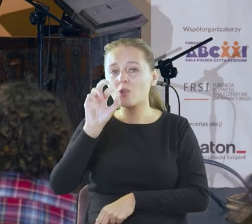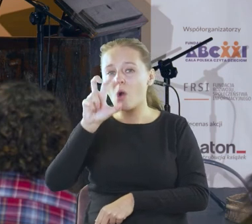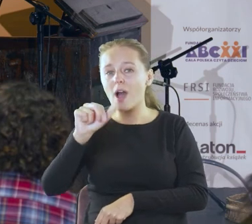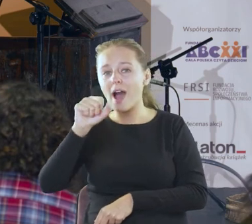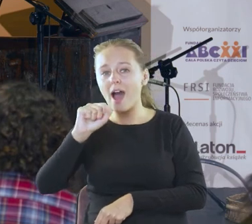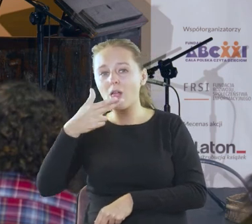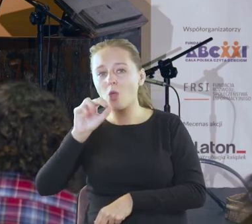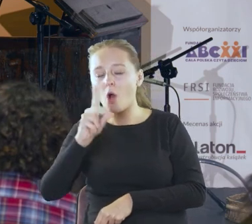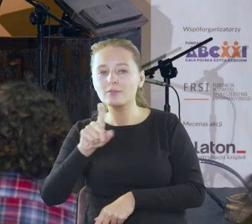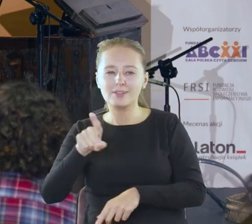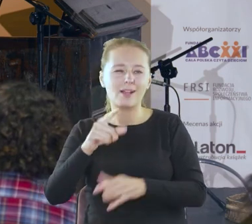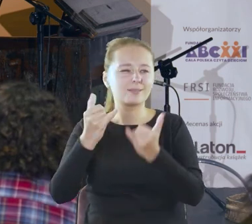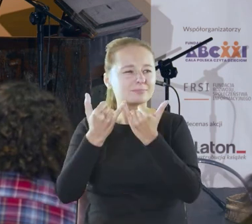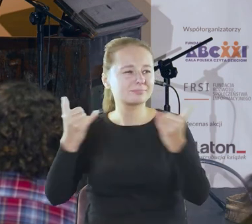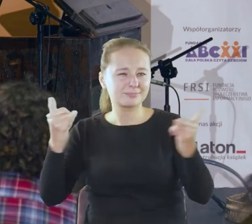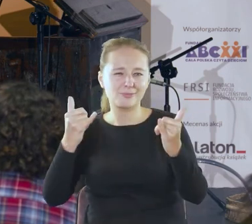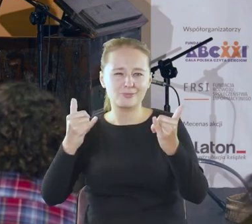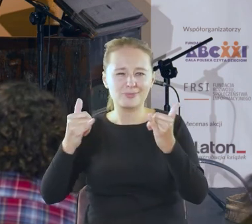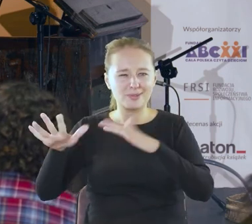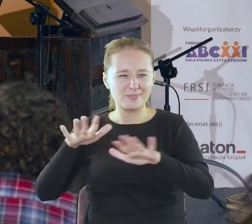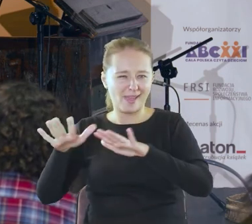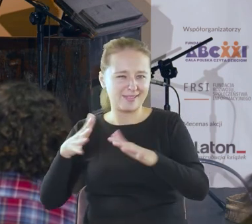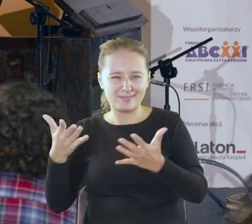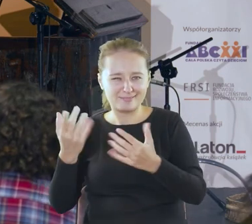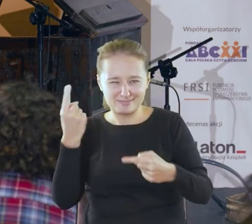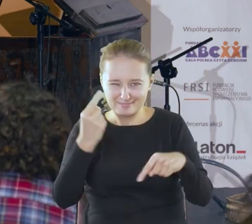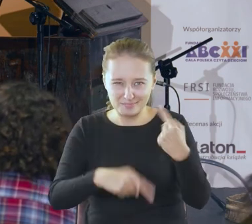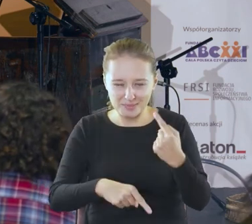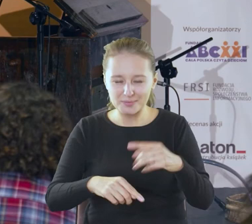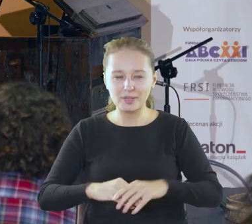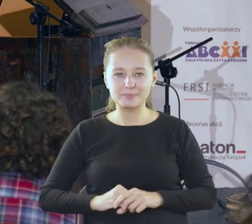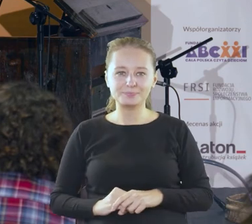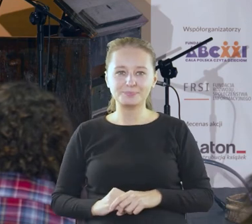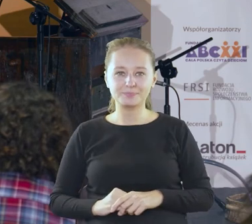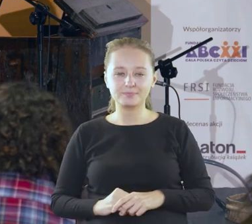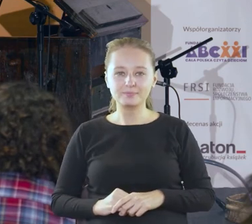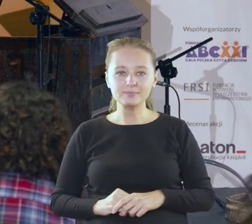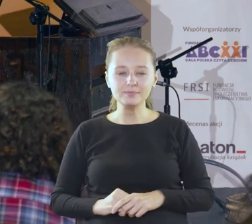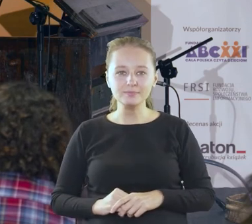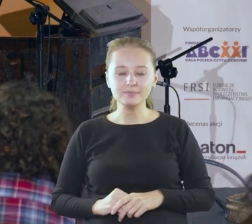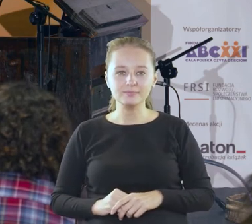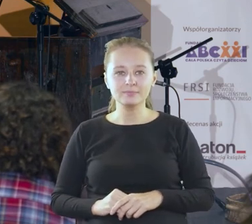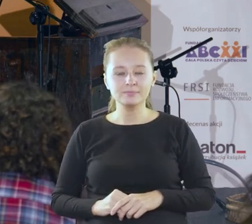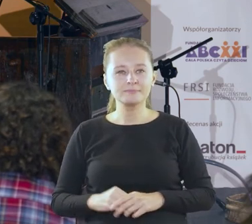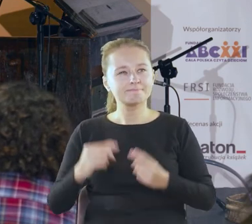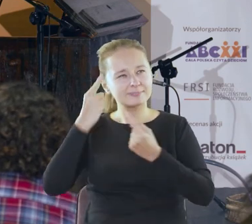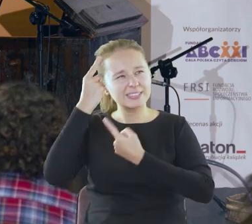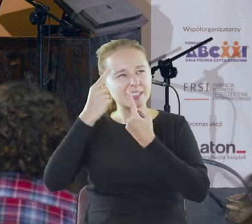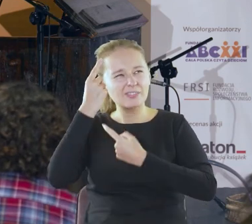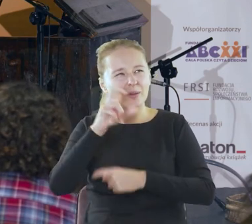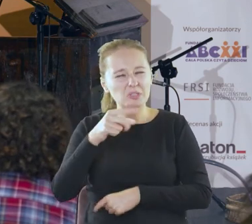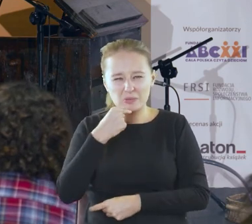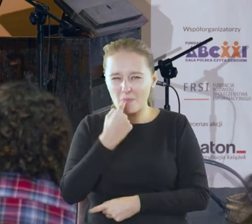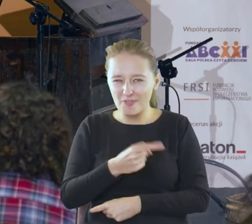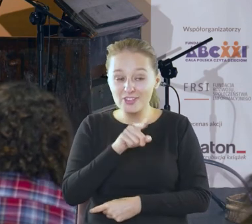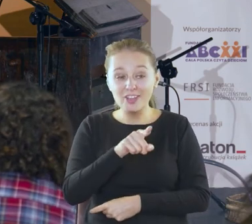Czarnolas a gdzie podkarpacki Żarnowiec zastanawiałam się nad tym, czy to powiedzieć ale